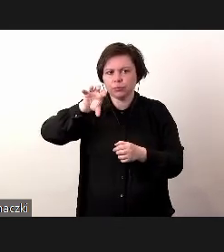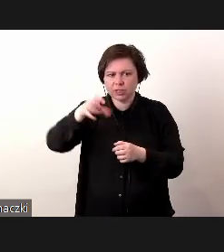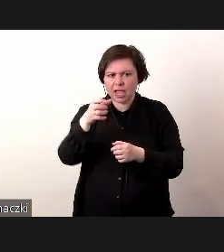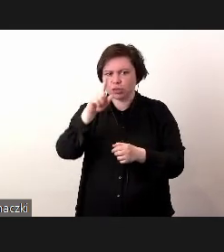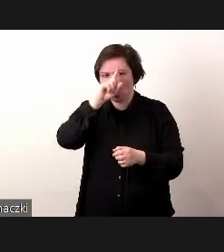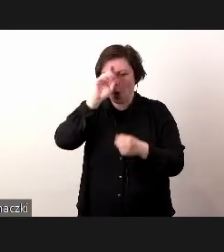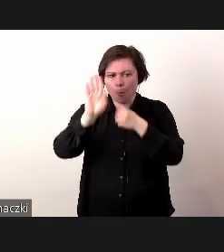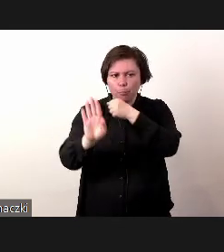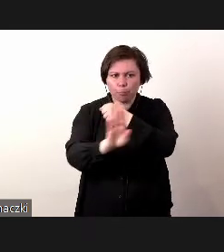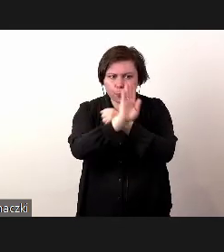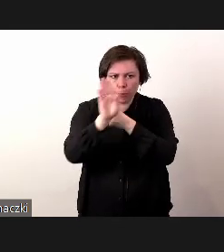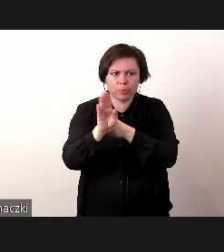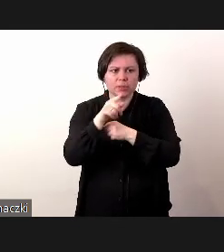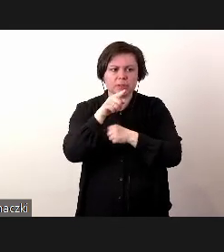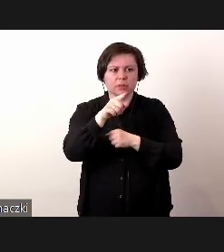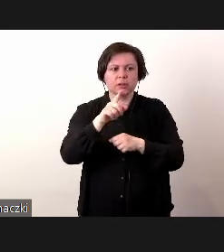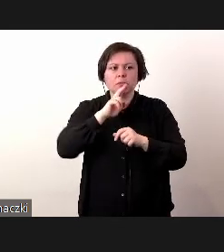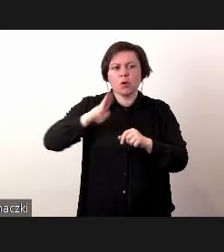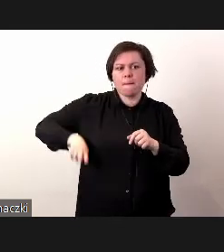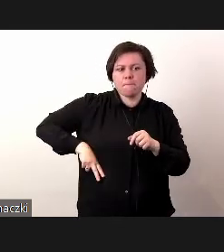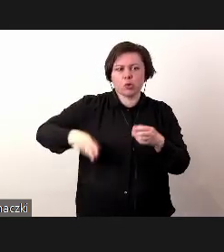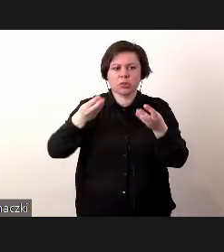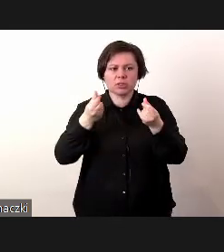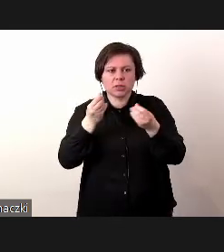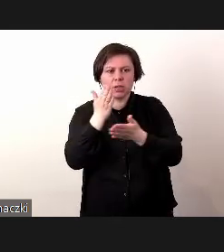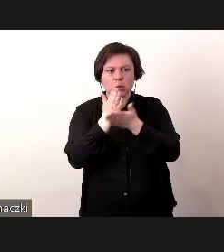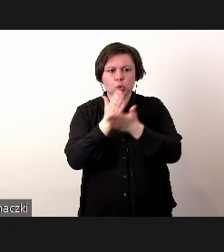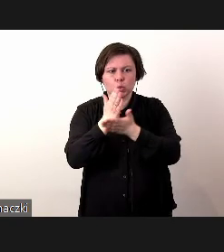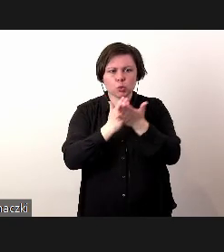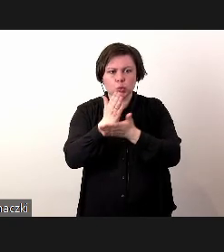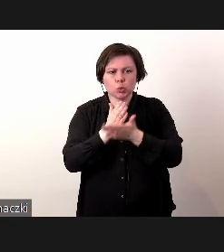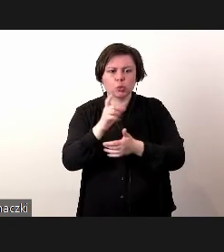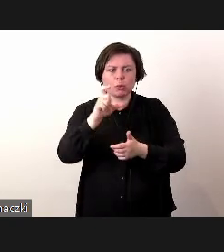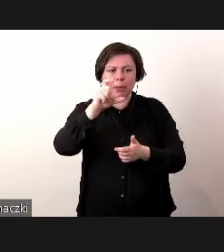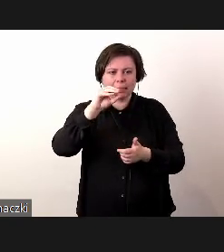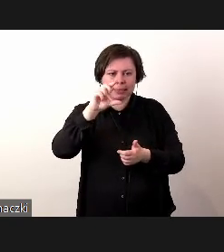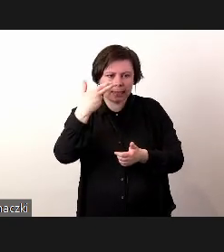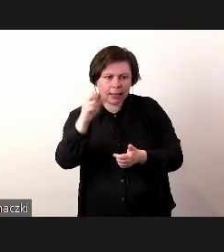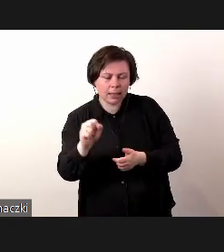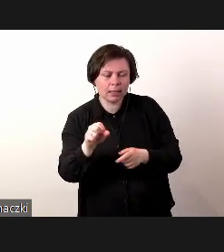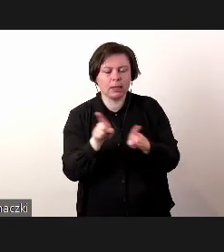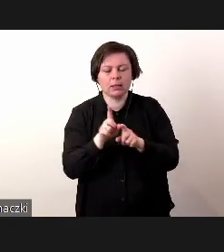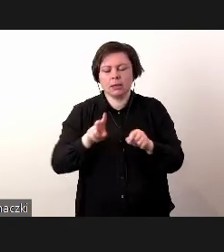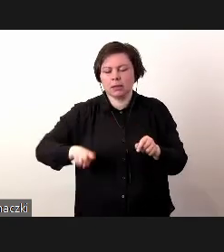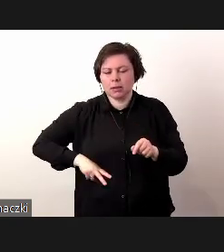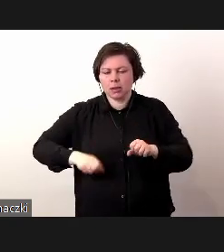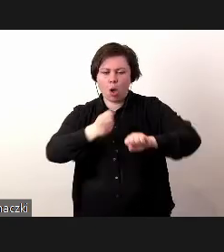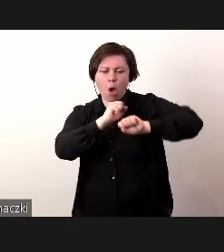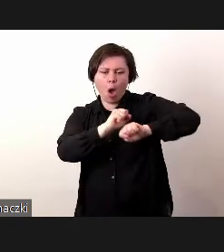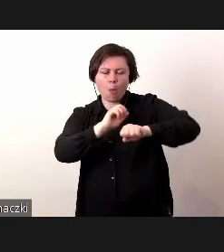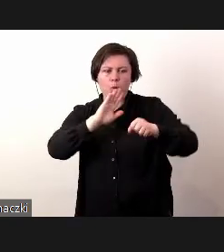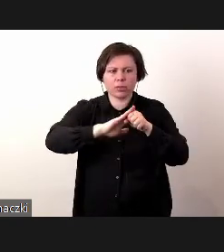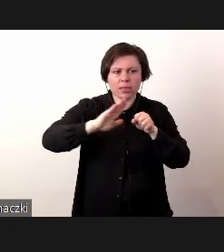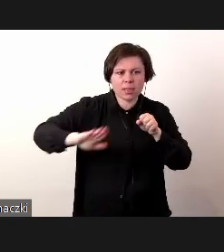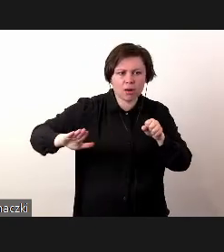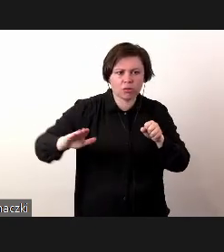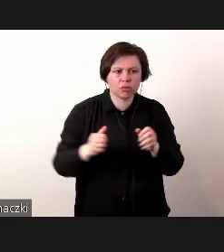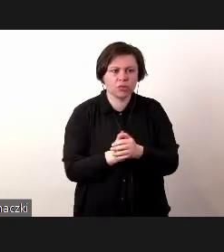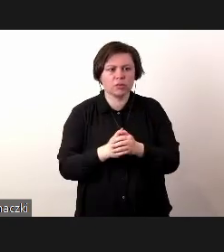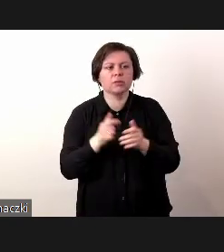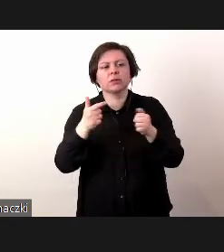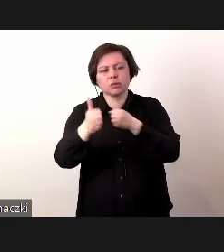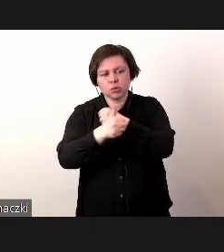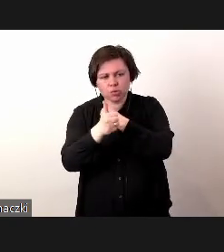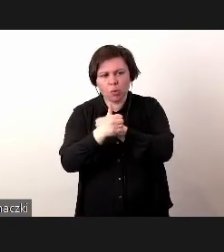też publiczny, bo pojawia się tutaj Ministerstwo Finansów i Służba Celna. Pojawia się Ministerstwo Obrony Narodowej z